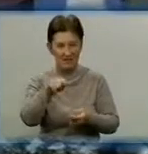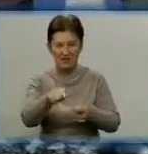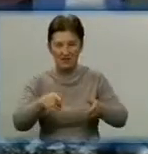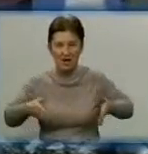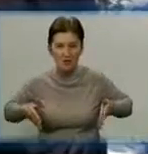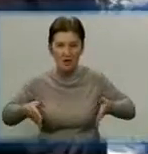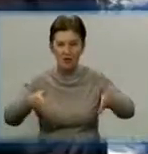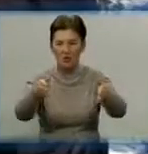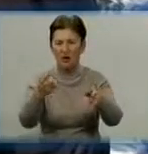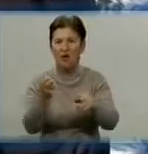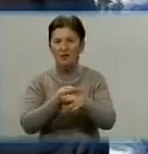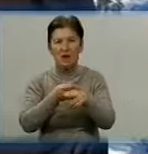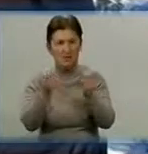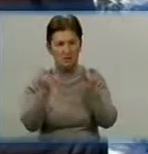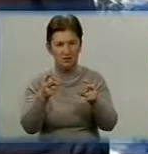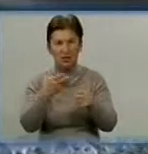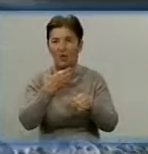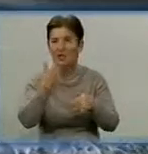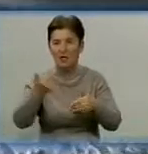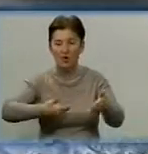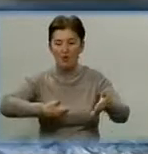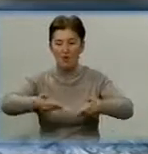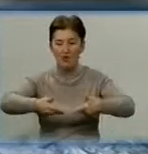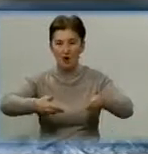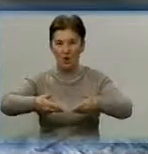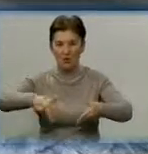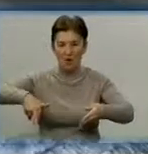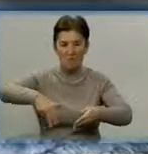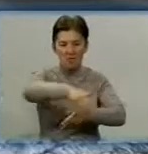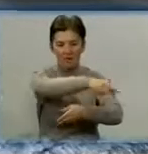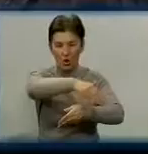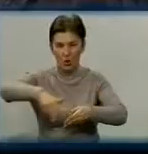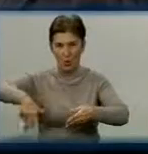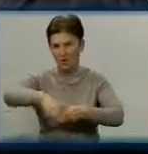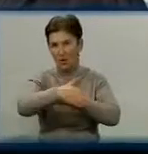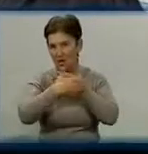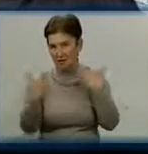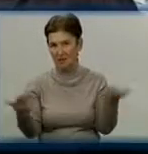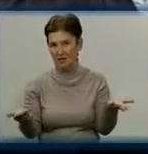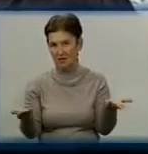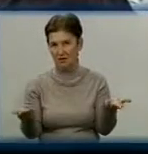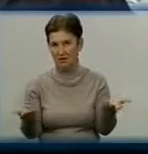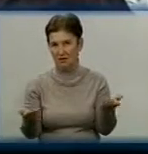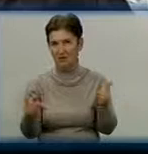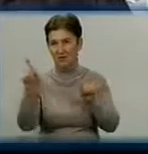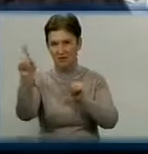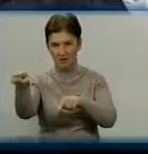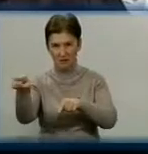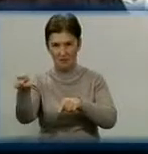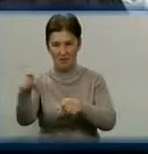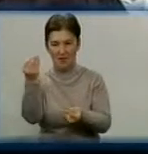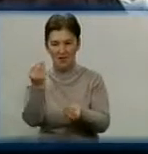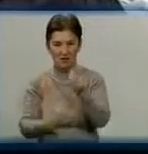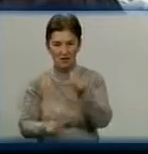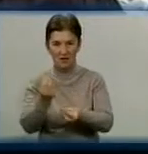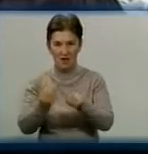небезпечна. Немає пішохідного переходу. Зовсім поруч – дитячий майданчик. Гуляєте м'яча дітвора. М'ячка літає на дорогу. Вони